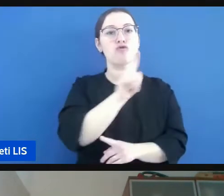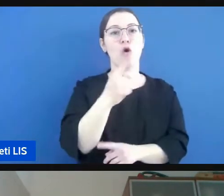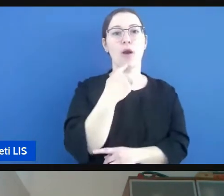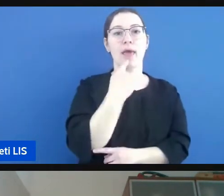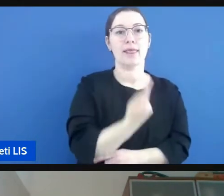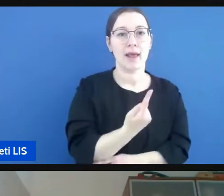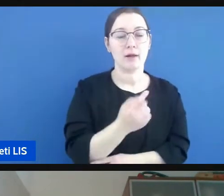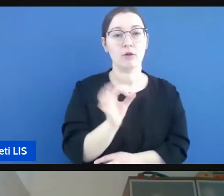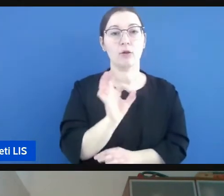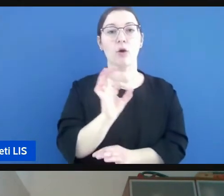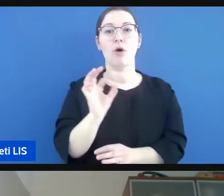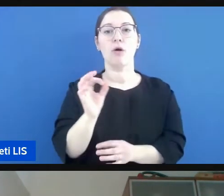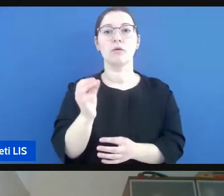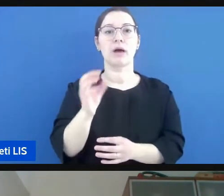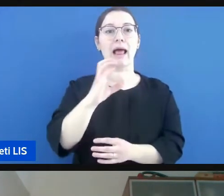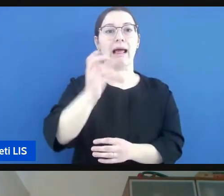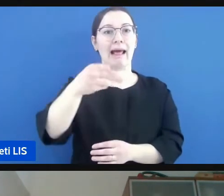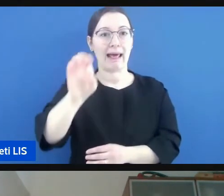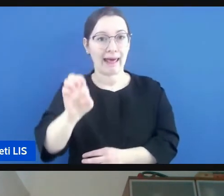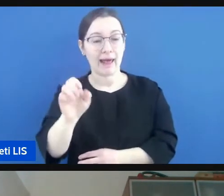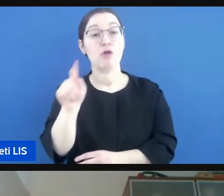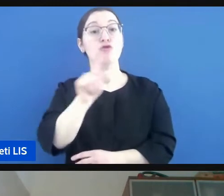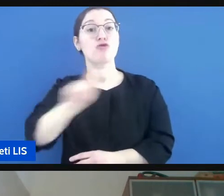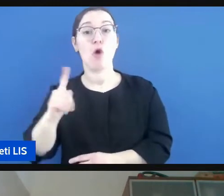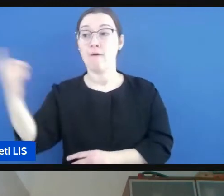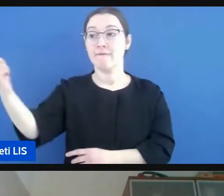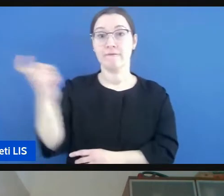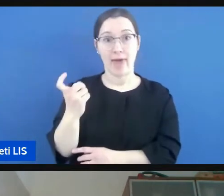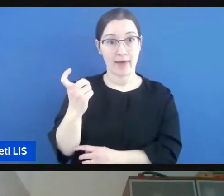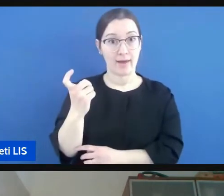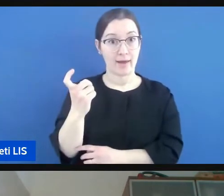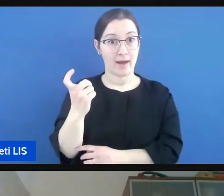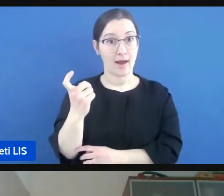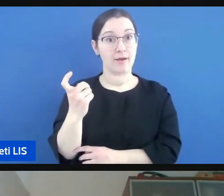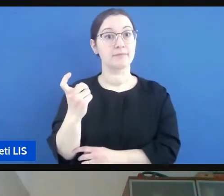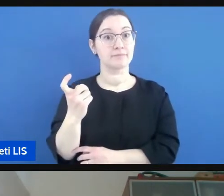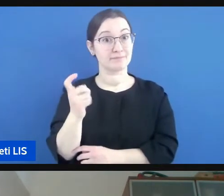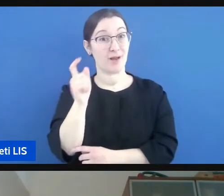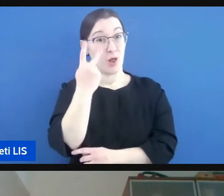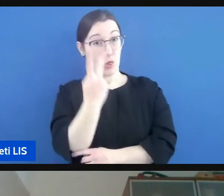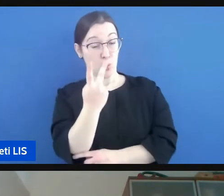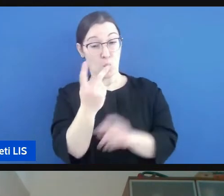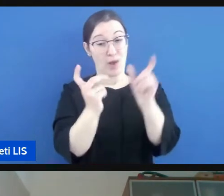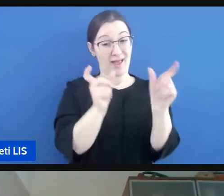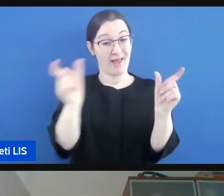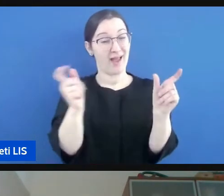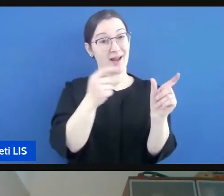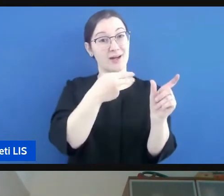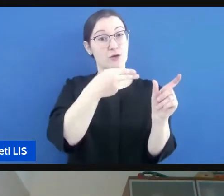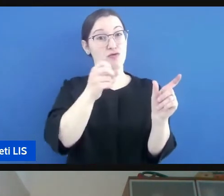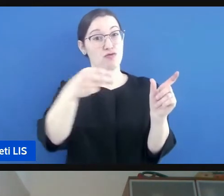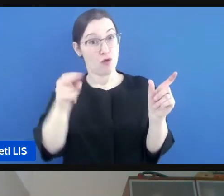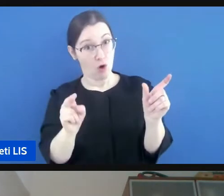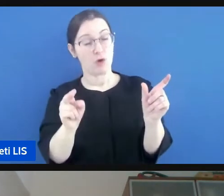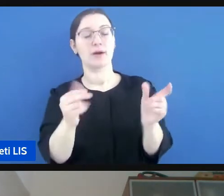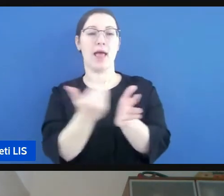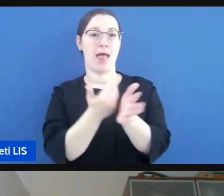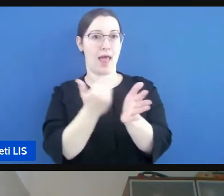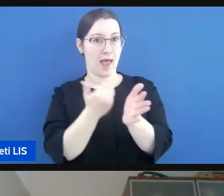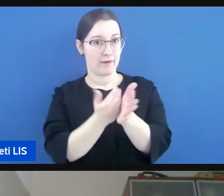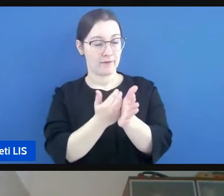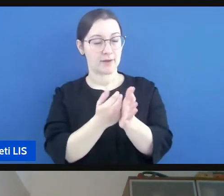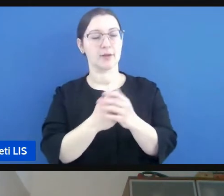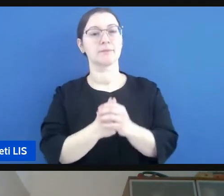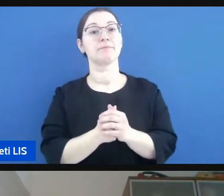e l'adattamento invece semplificazione adattamento possono procedere parallelamente